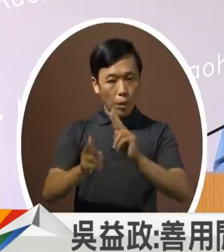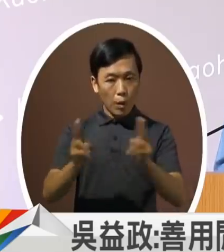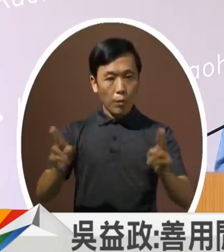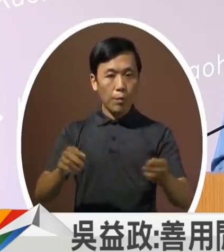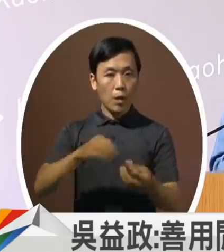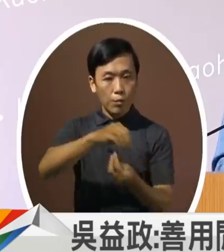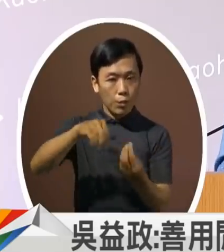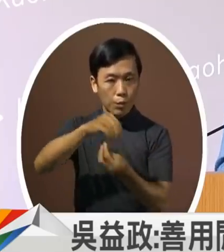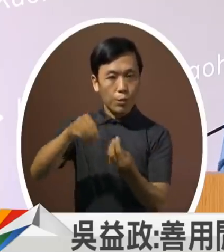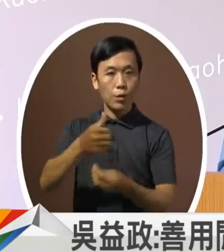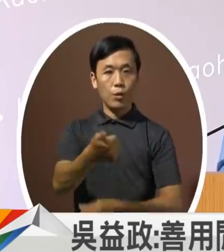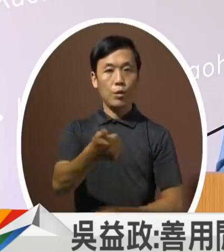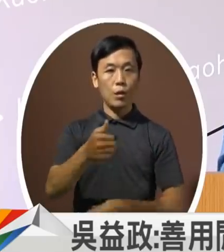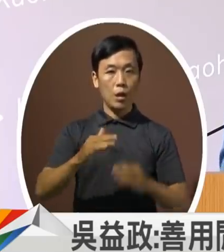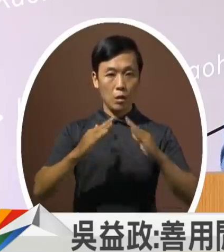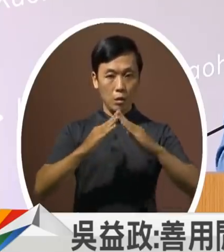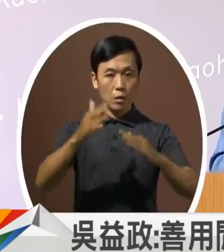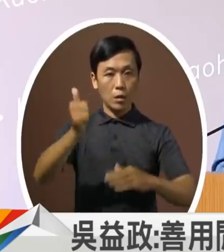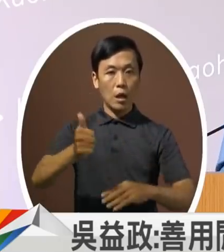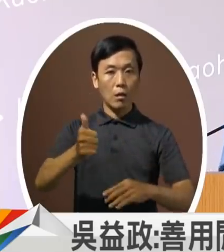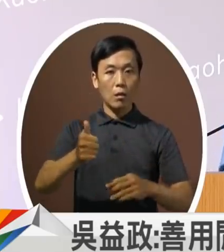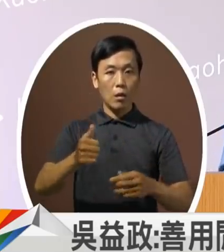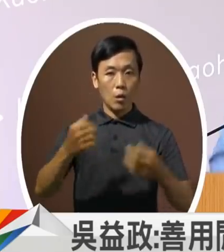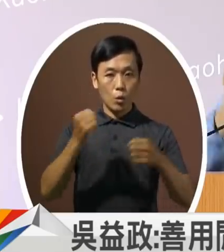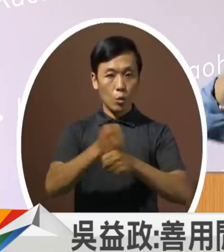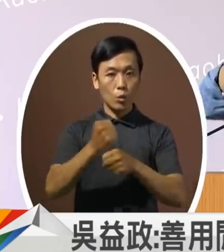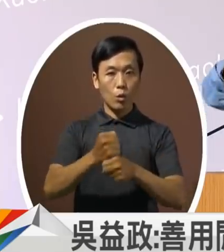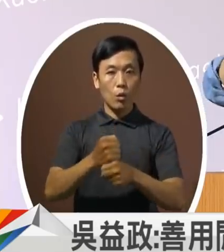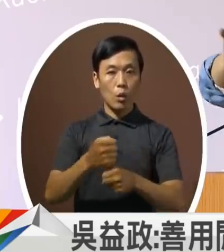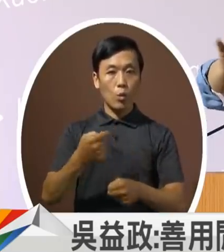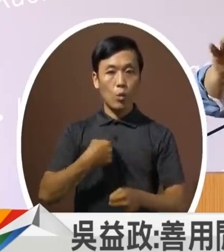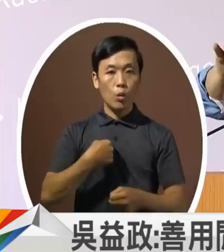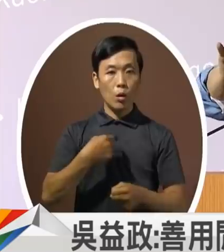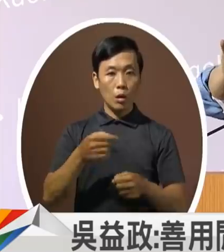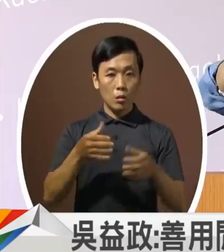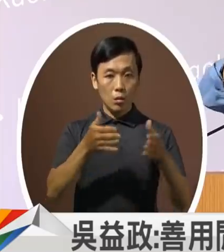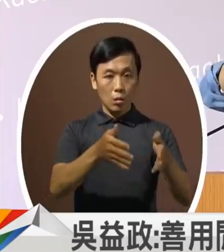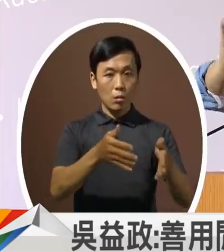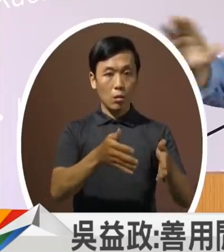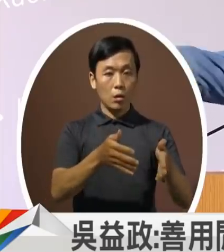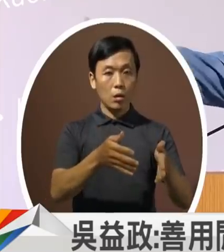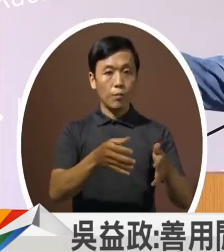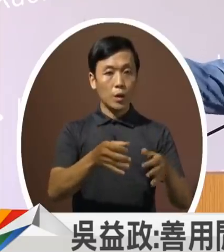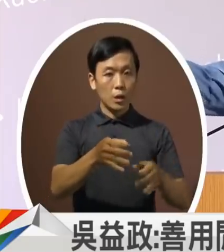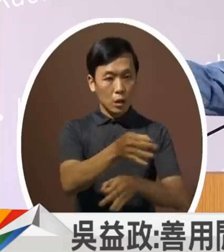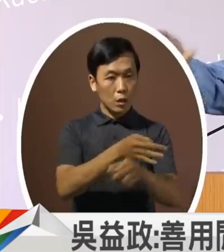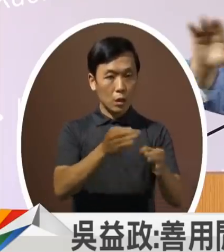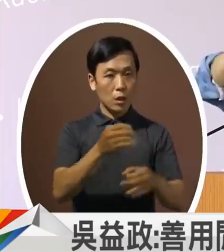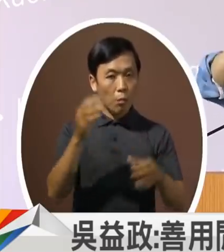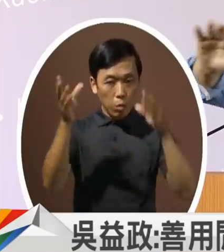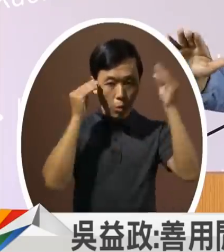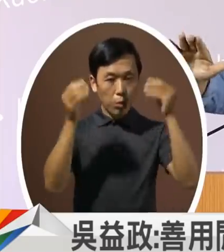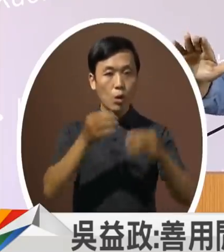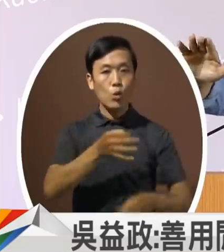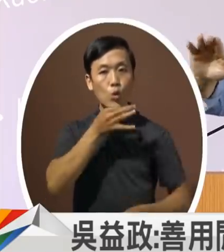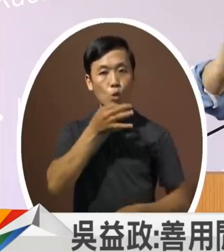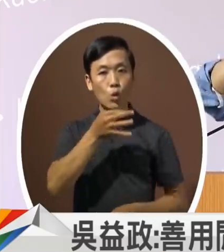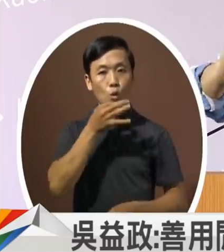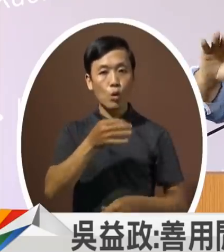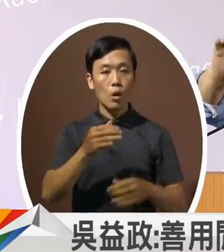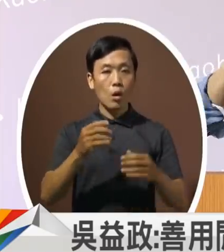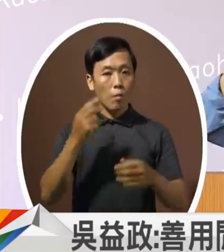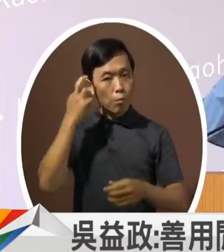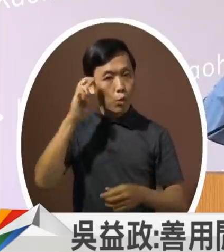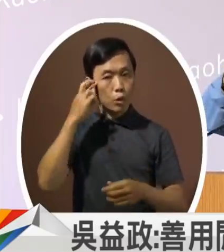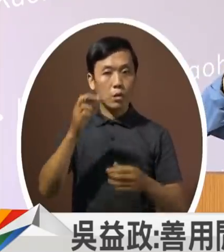一个做一个市长所以我说这都没有外交经济概论就会了不用再复书不用